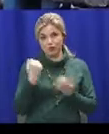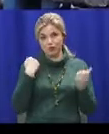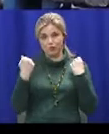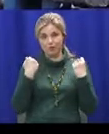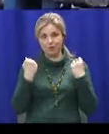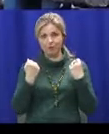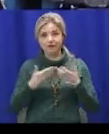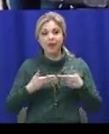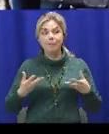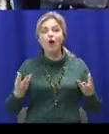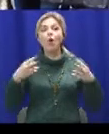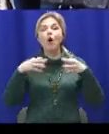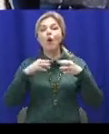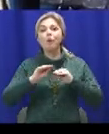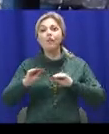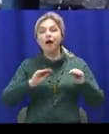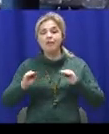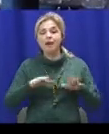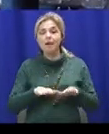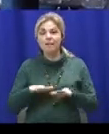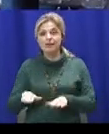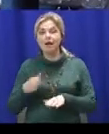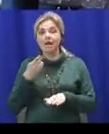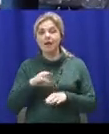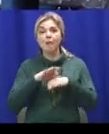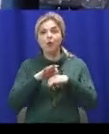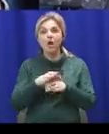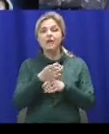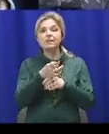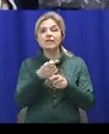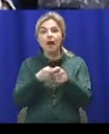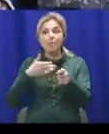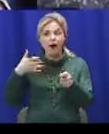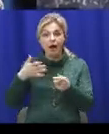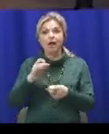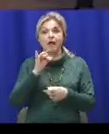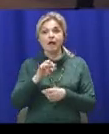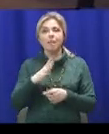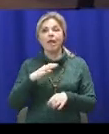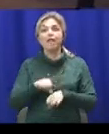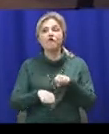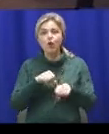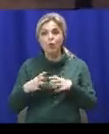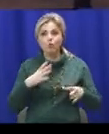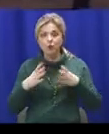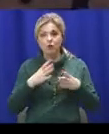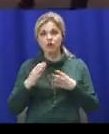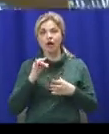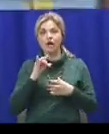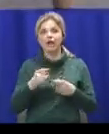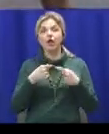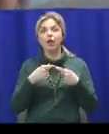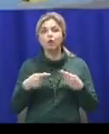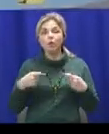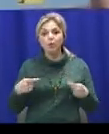обладнали місця для проведення саме стрільба з лука, велоспортна тренажера, грибні тренажери. Так